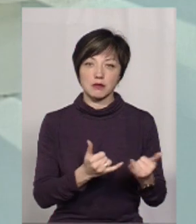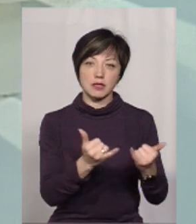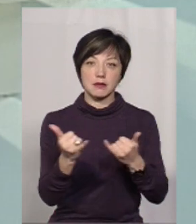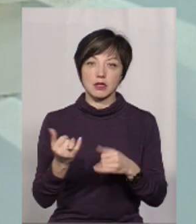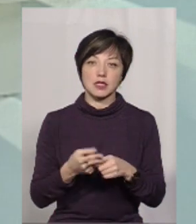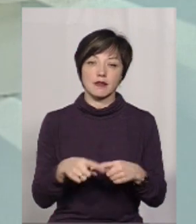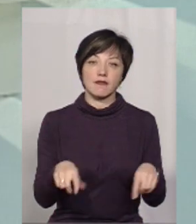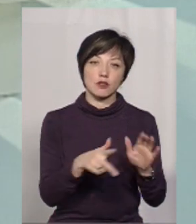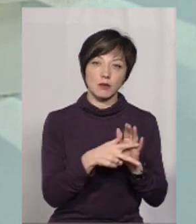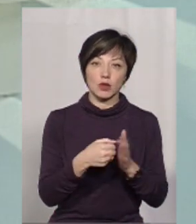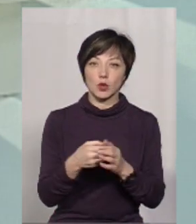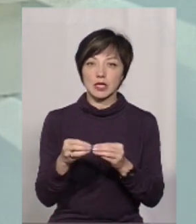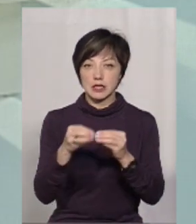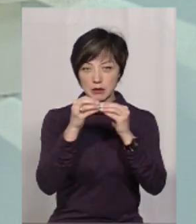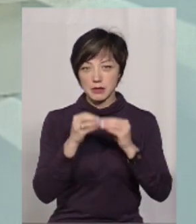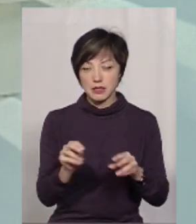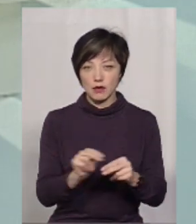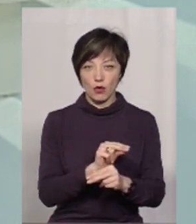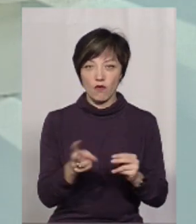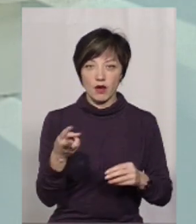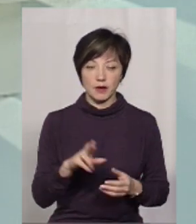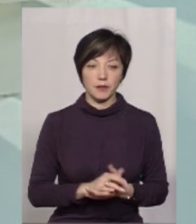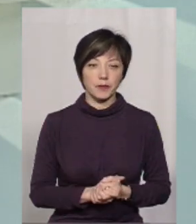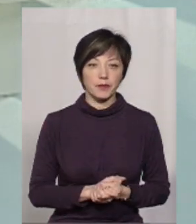забезпечуємо все-таки від 8 до 10 місяців лікування.